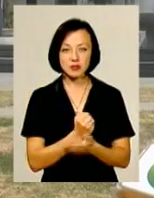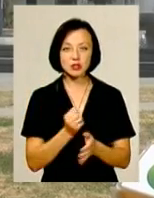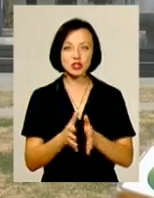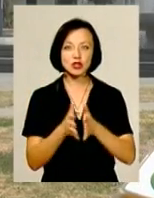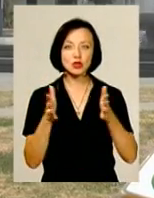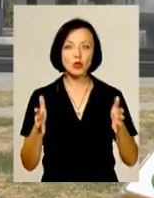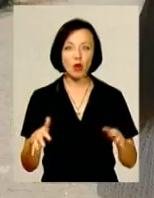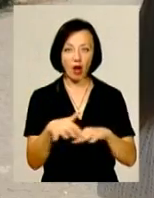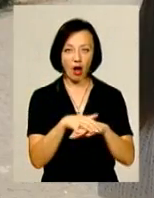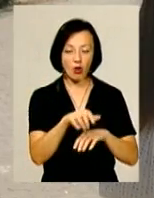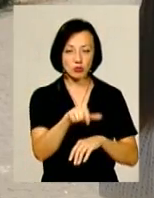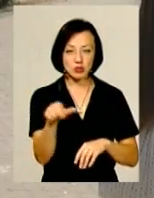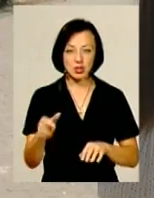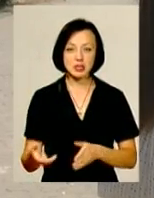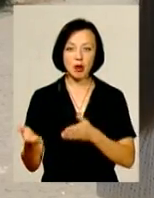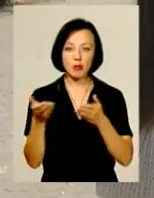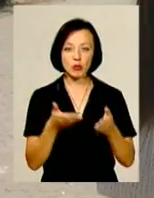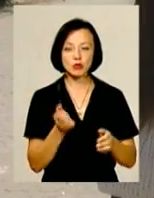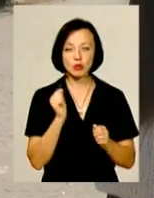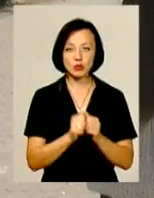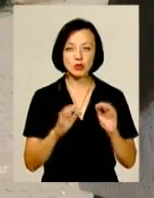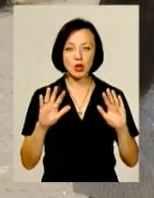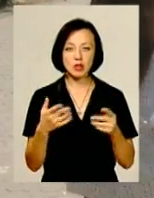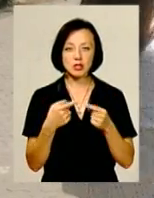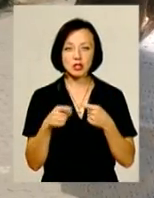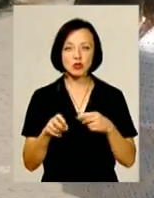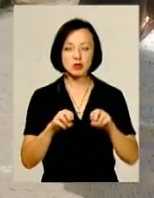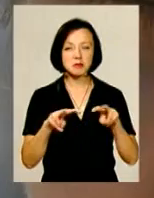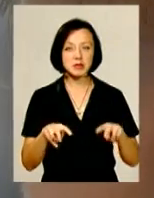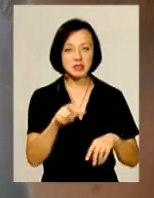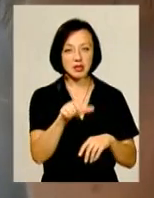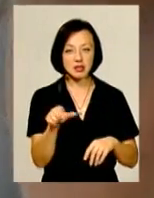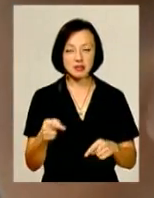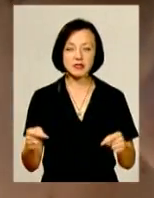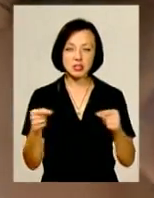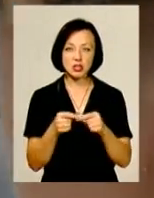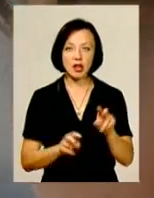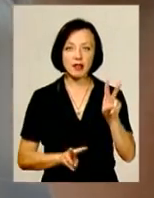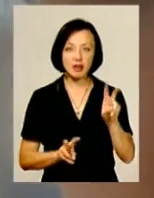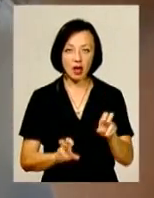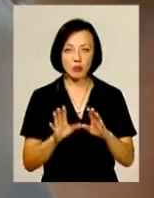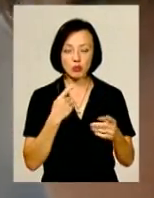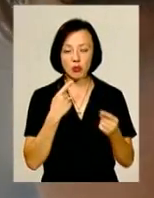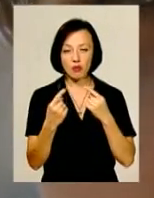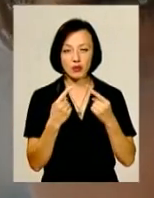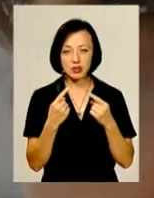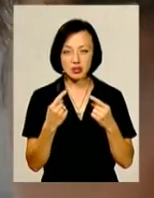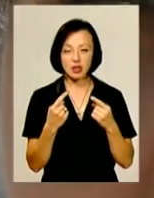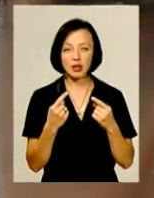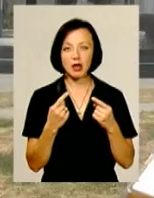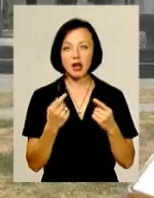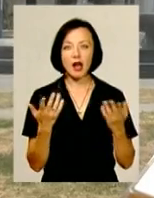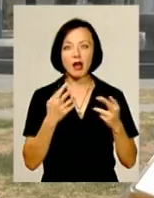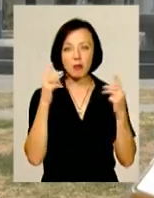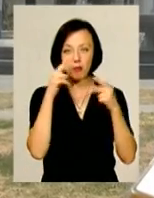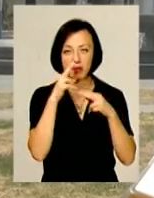широкої аудиторії. Запрошували кожного разу іншого спеціаліста, визначали тему, на яку будемо говорити. Збирали, які